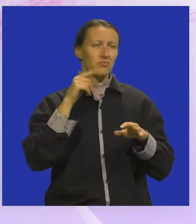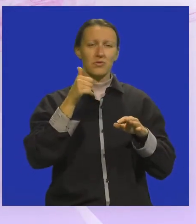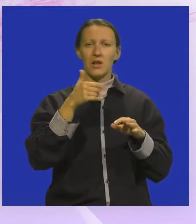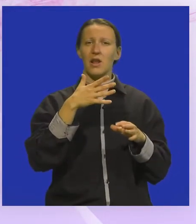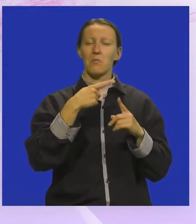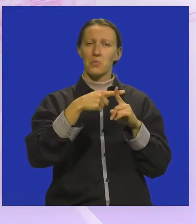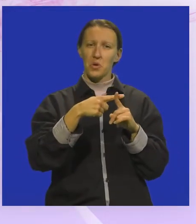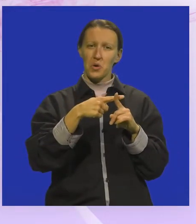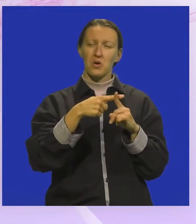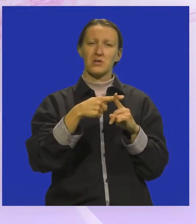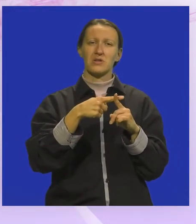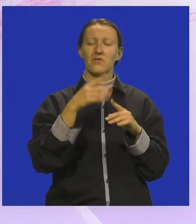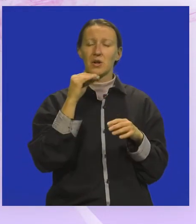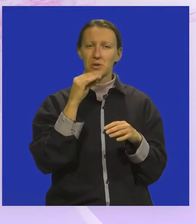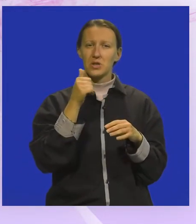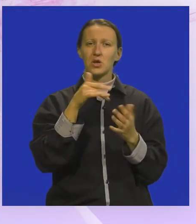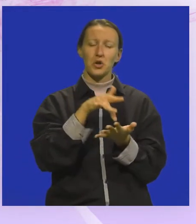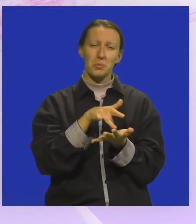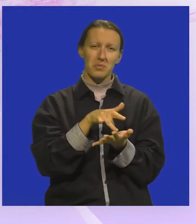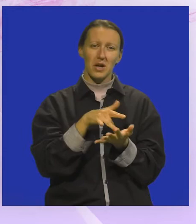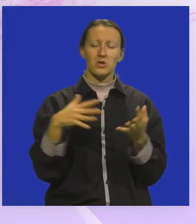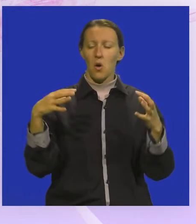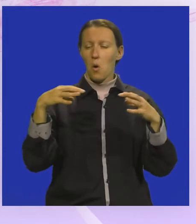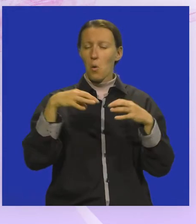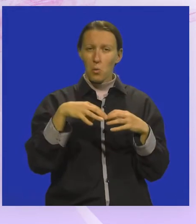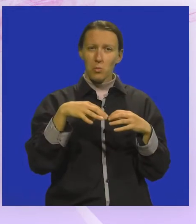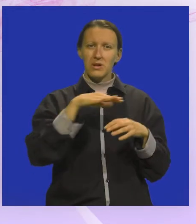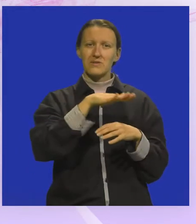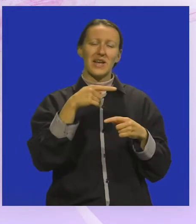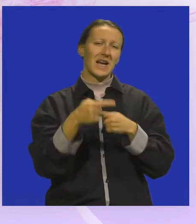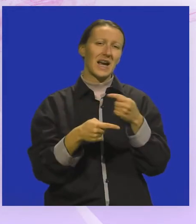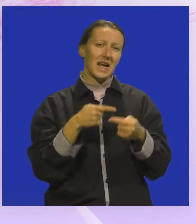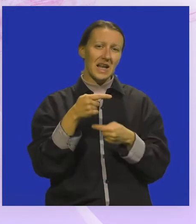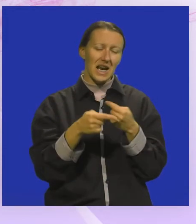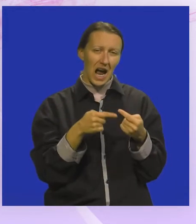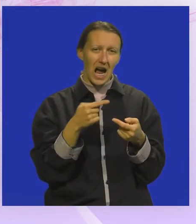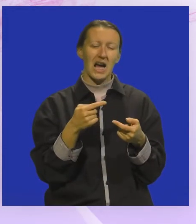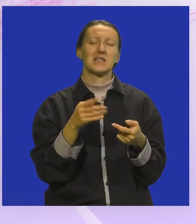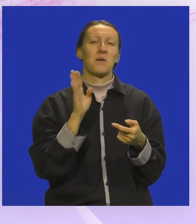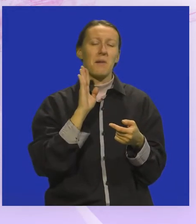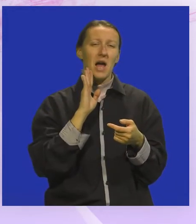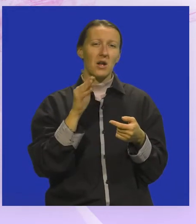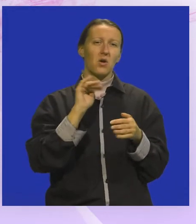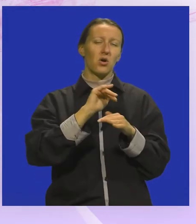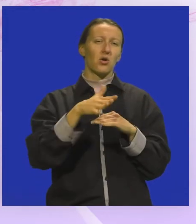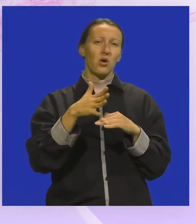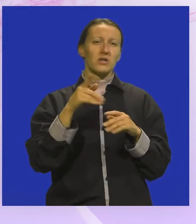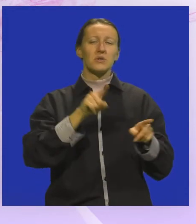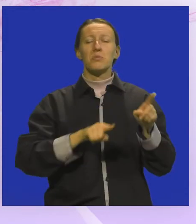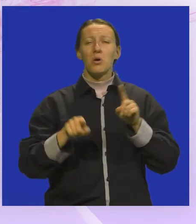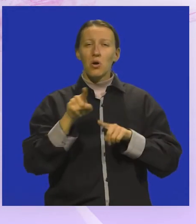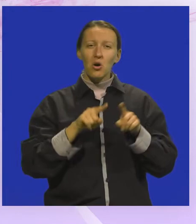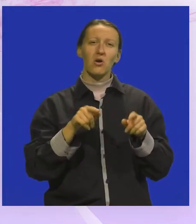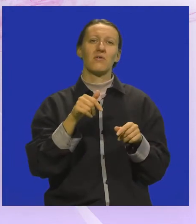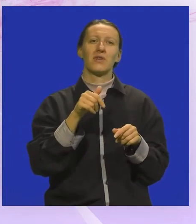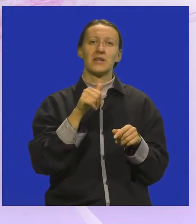zaista pozitivna, pozitivna priča, jedno mjesto okupljanja svih generacija Medulinaca kroz povijest.